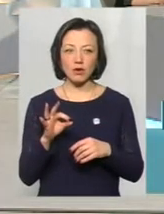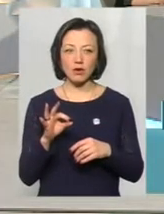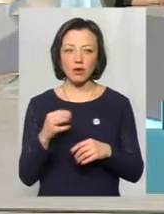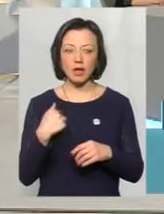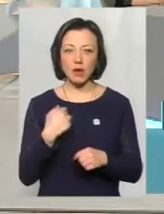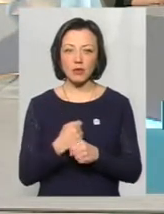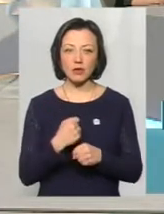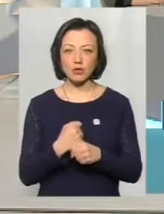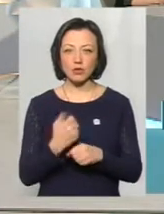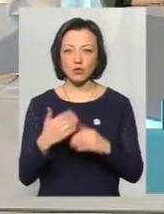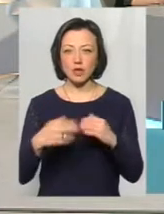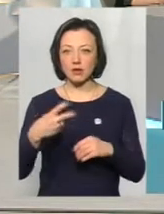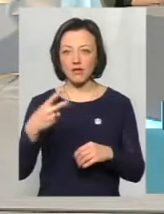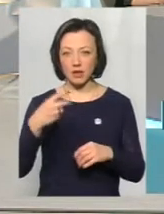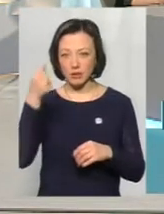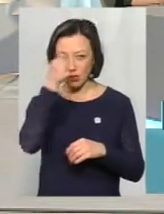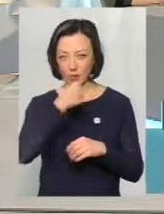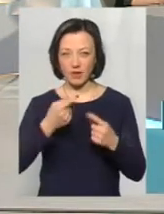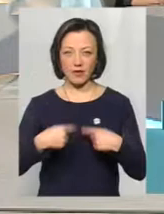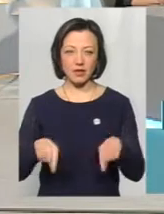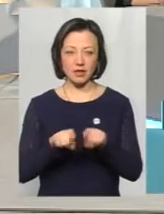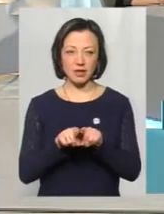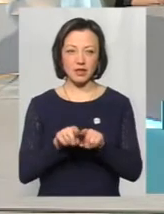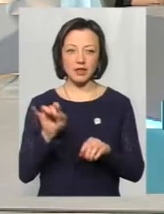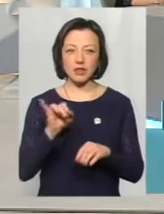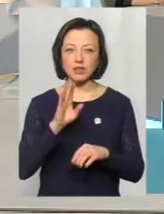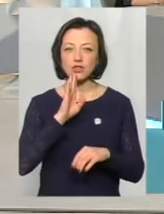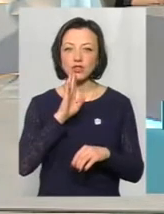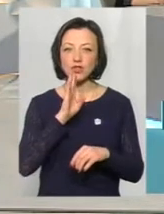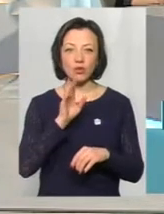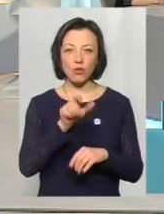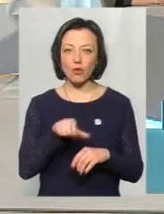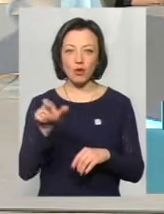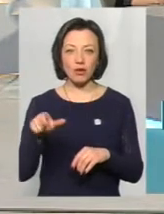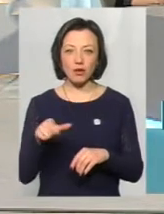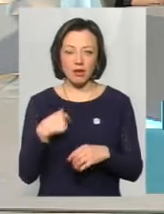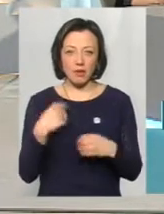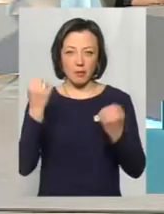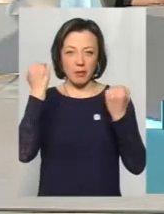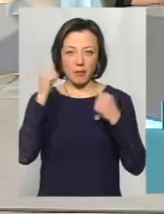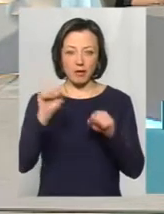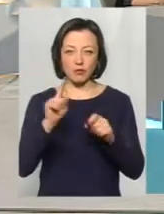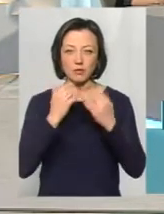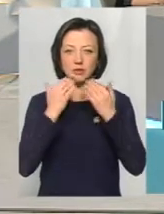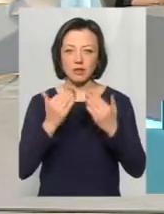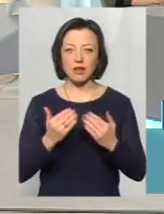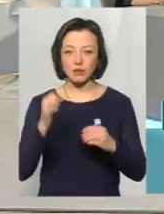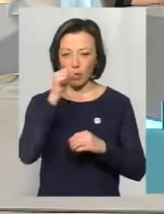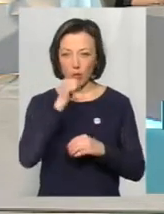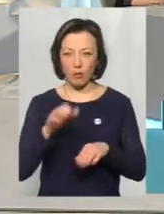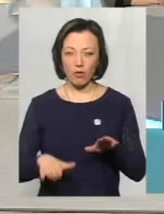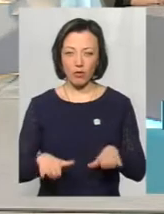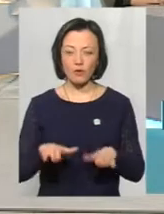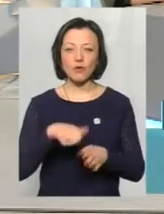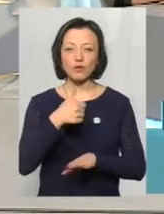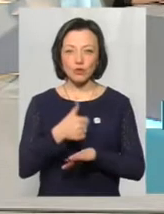працюю років 20 вже у відділенні. І жінок практично, я не пам'ятаю, щоб зверталися з відмороженнями, в